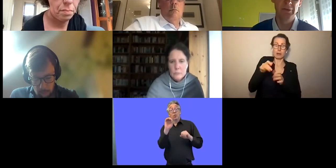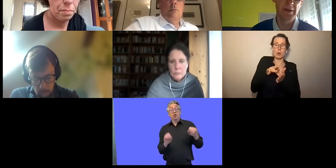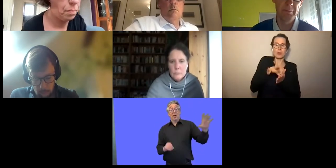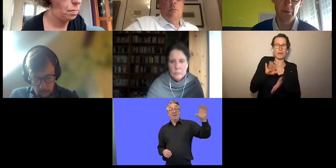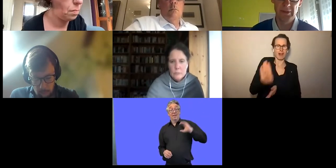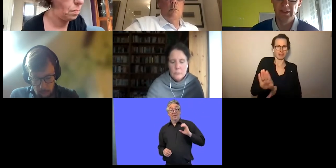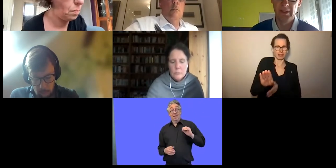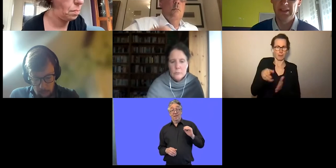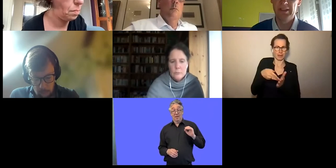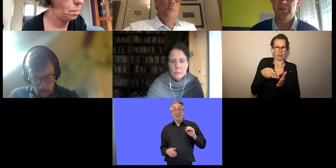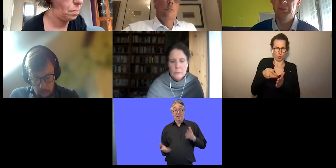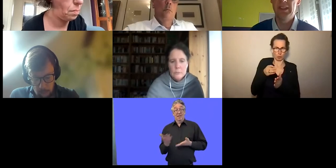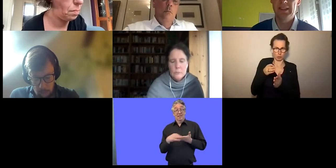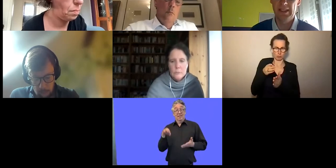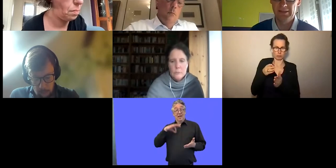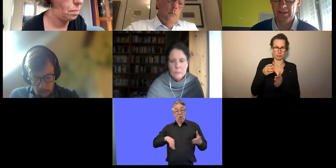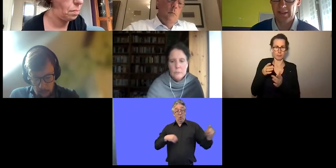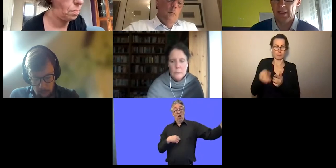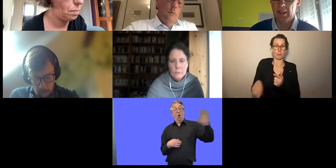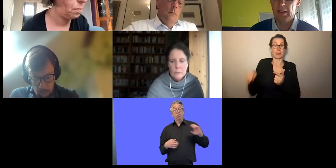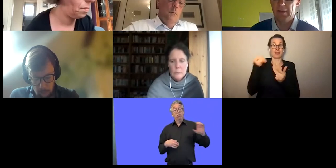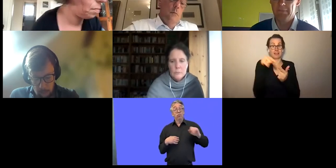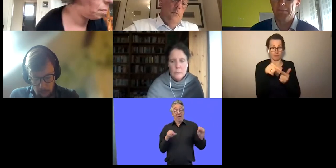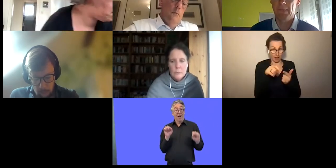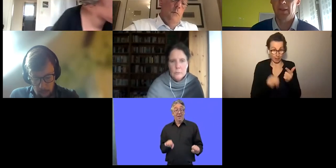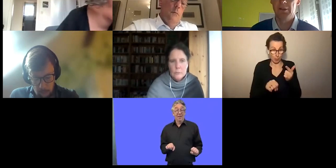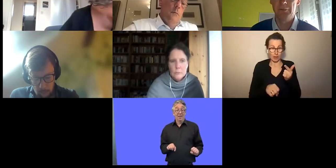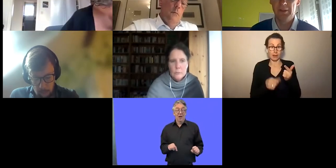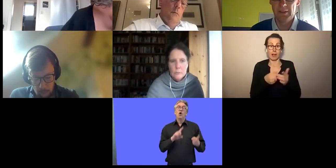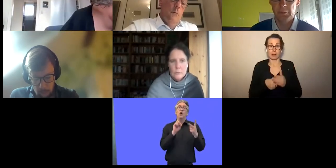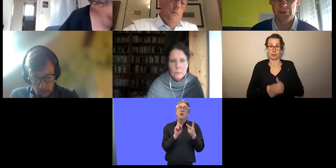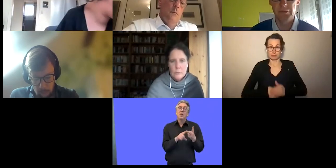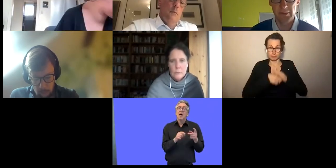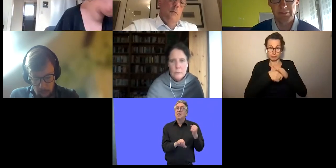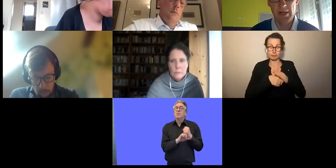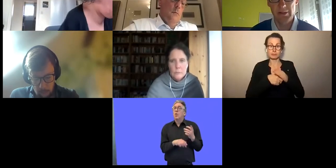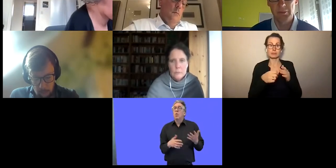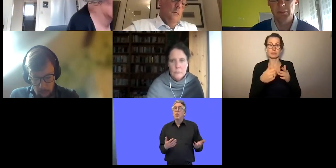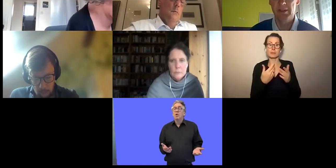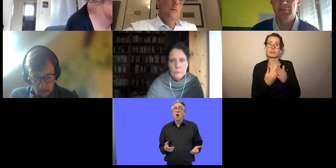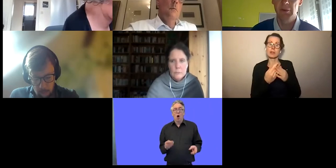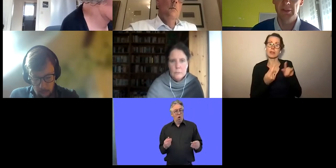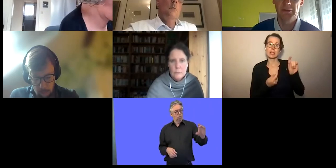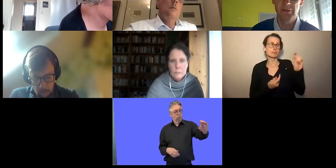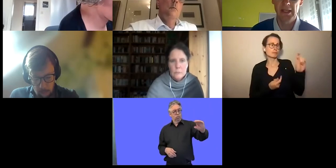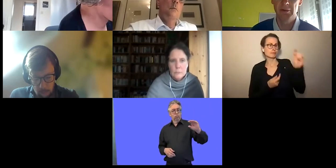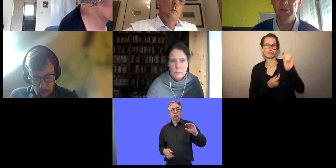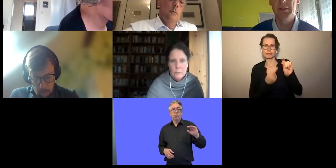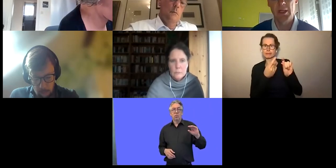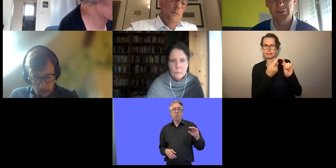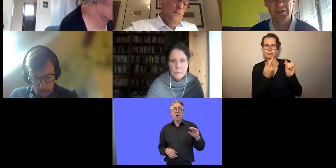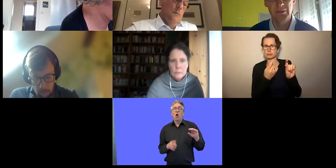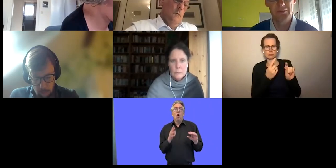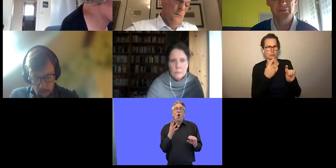Behinderung. Und dann zweitens, ebenfalls sehr wichtig ist, dass wir eine Gebühr bekommen